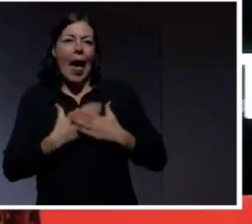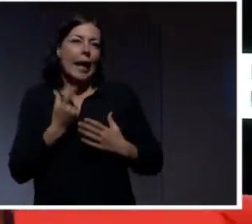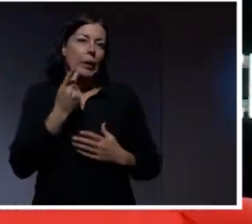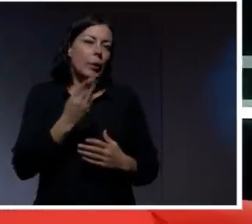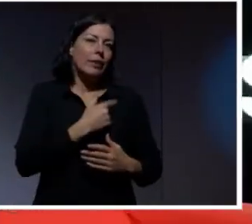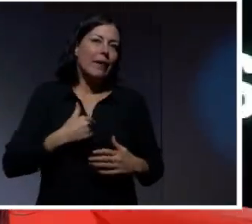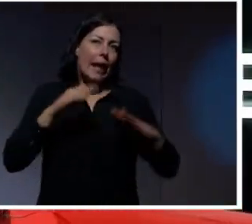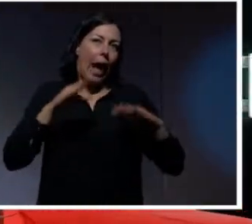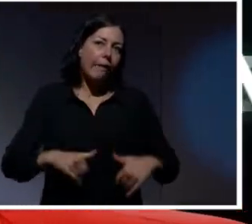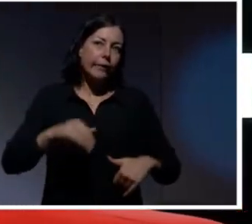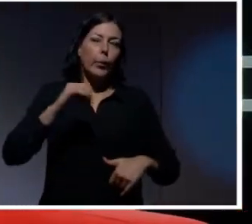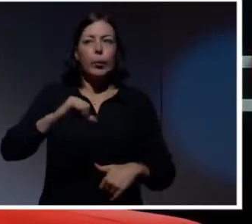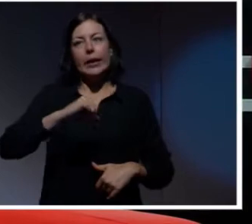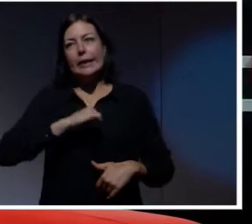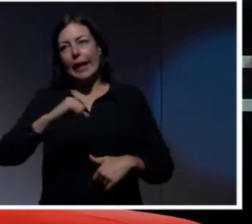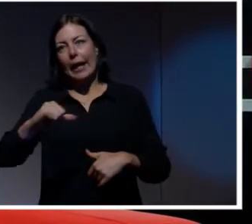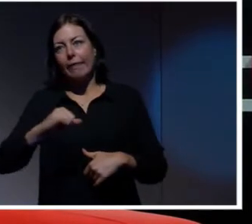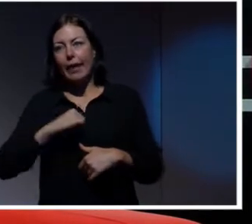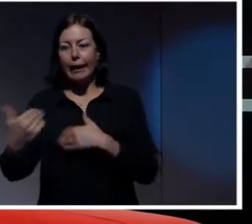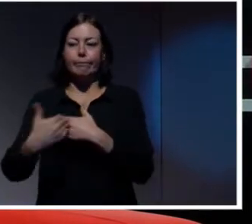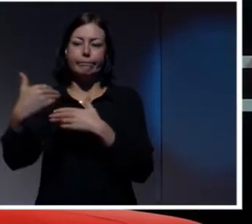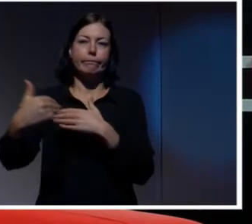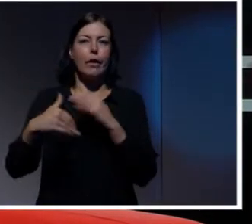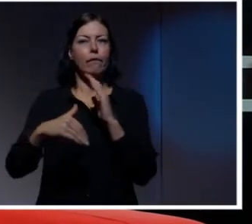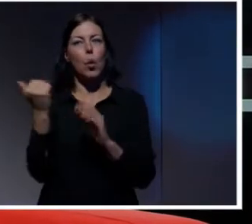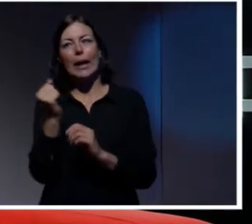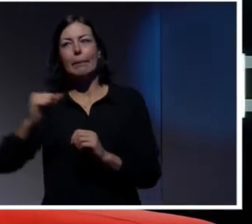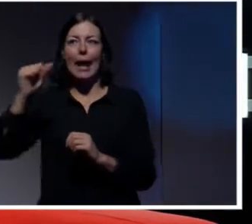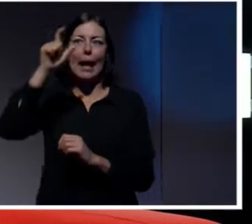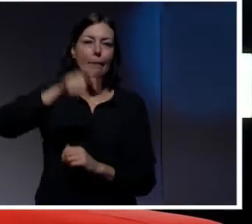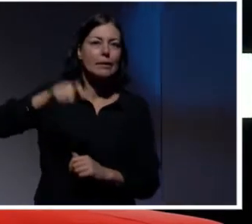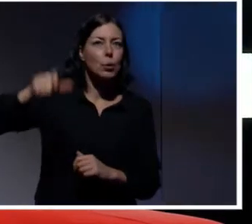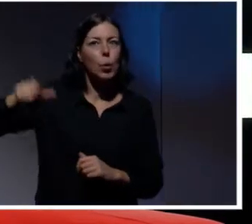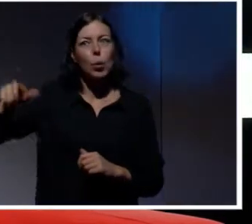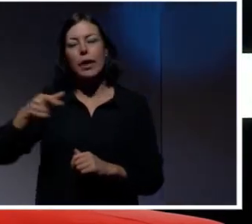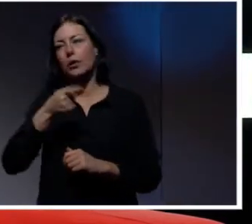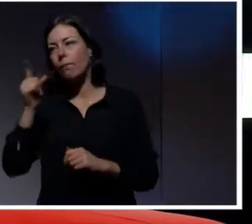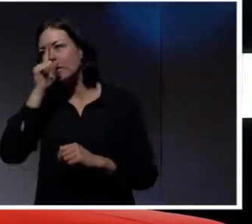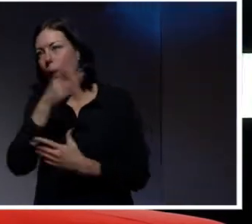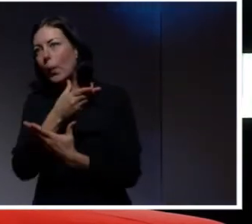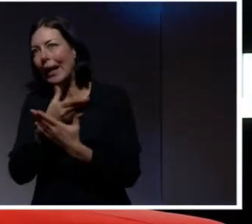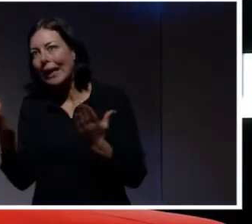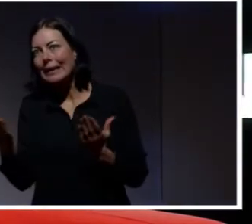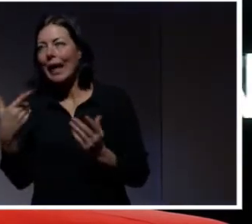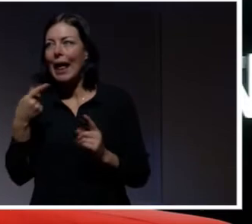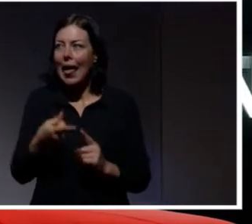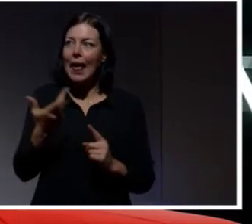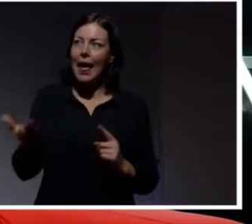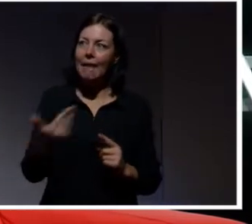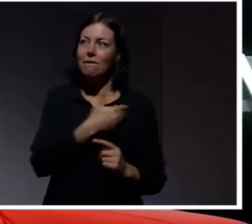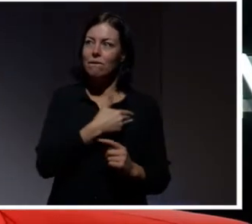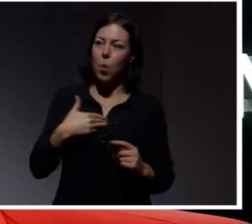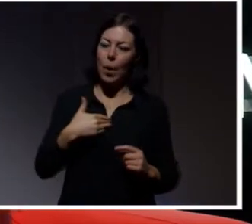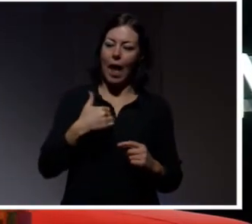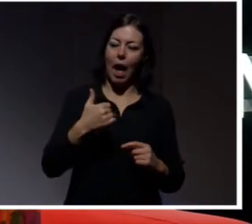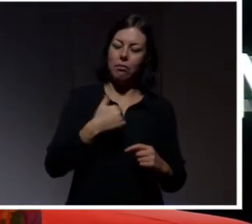otrevliga påhälsningar av kriminella människor som inte förstår att det här är våran egendom